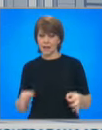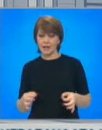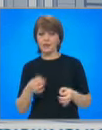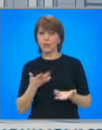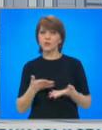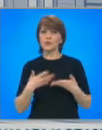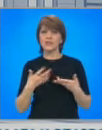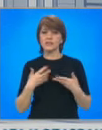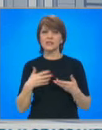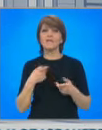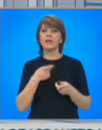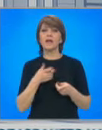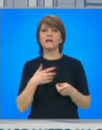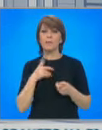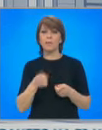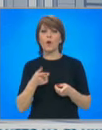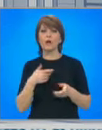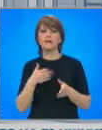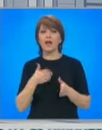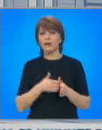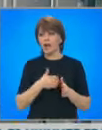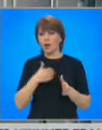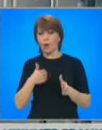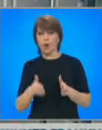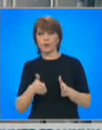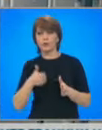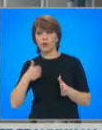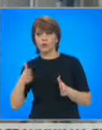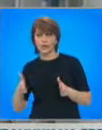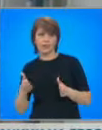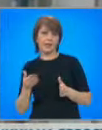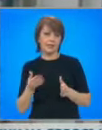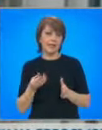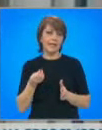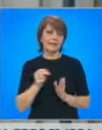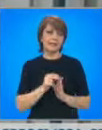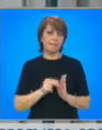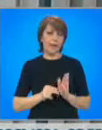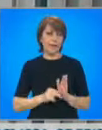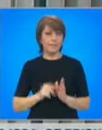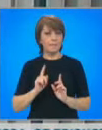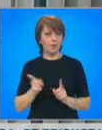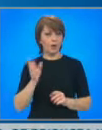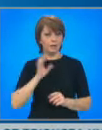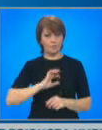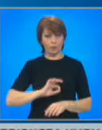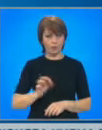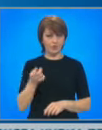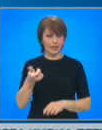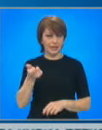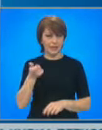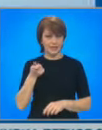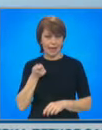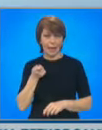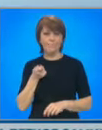могат да разрочат своите плащания по сметките за тока. Фирмите ще могат да получат заем в размер от 20 хиляди до 200